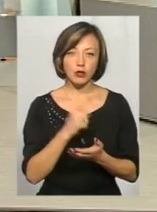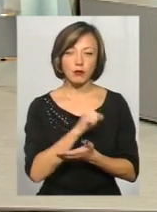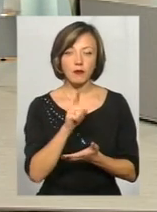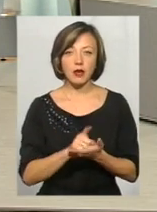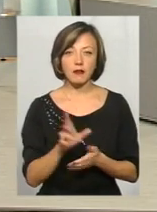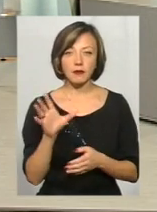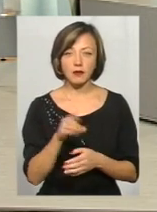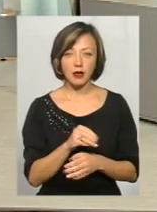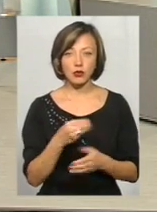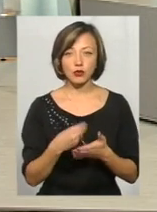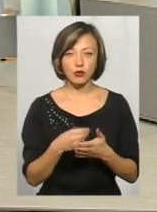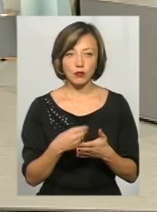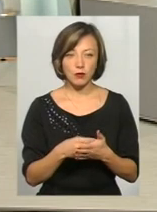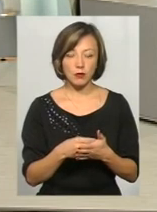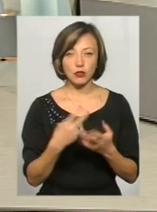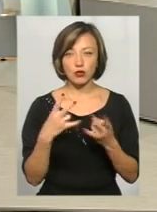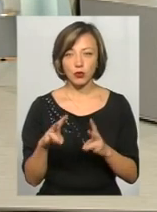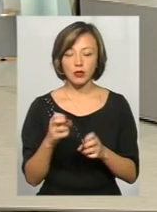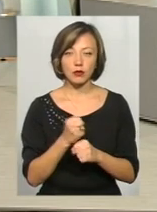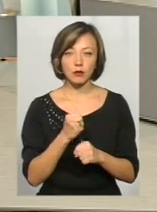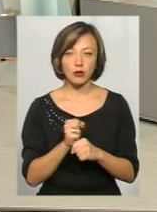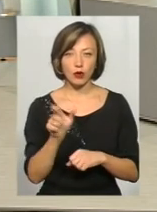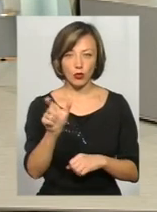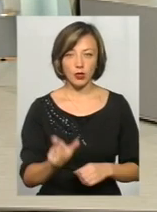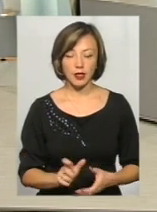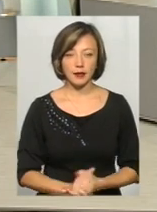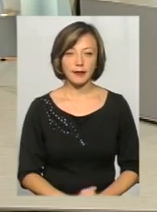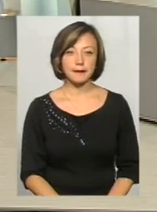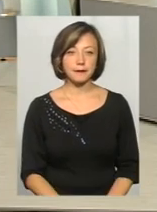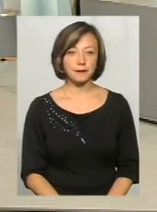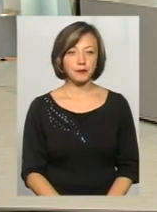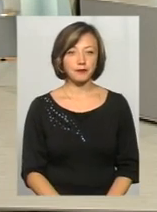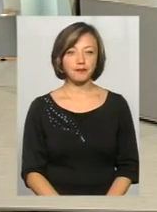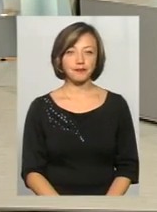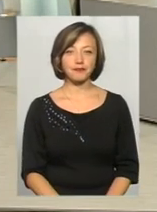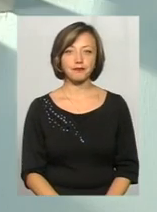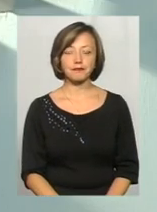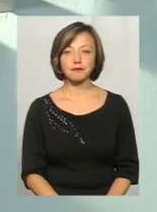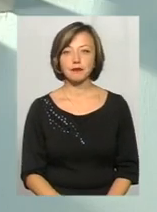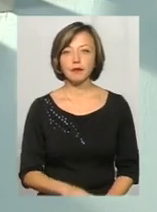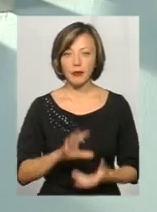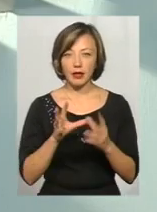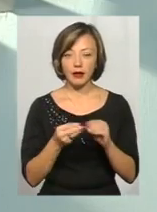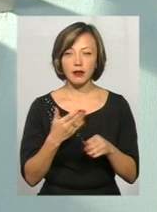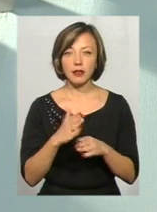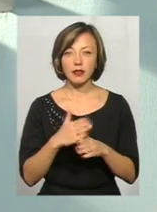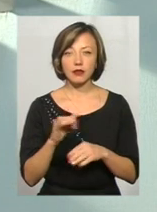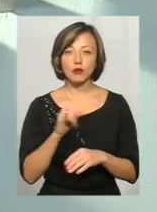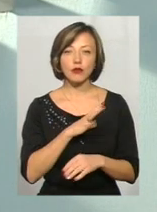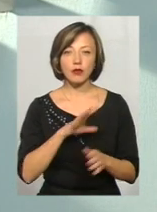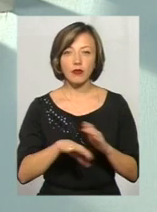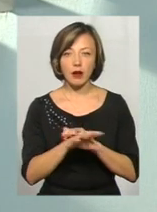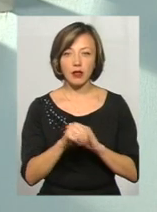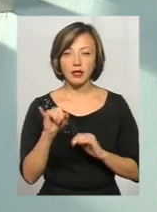'язання, вся величина шкоди, яка нанесена клієнту. Тобто це і тіло того кредиту, що було